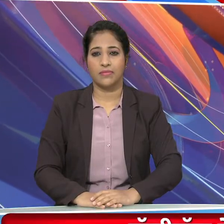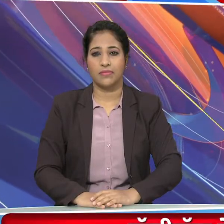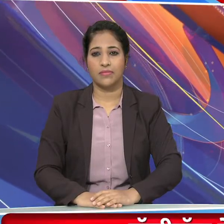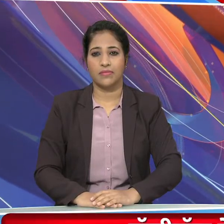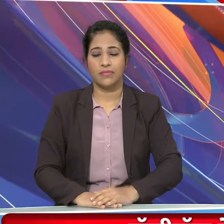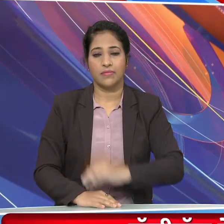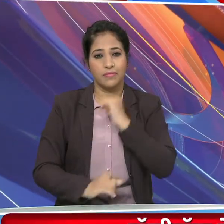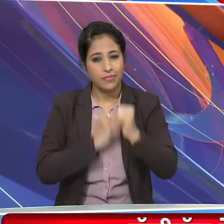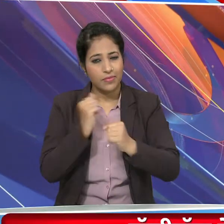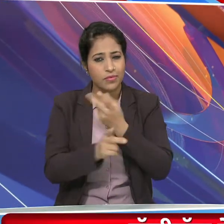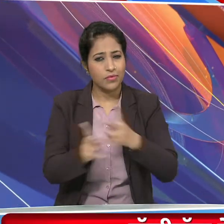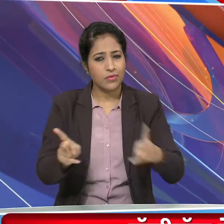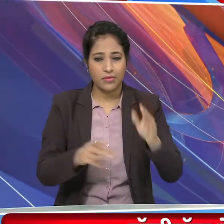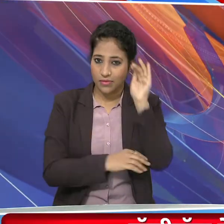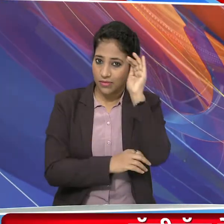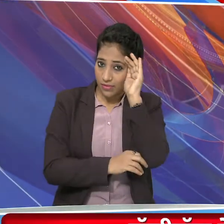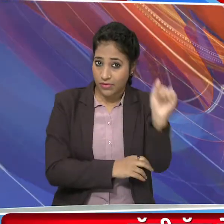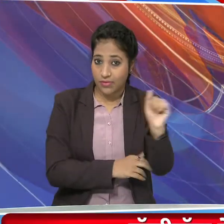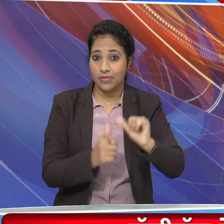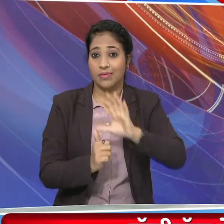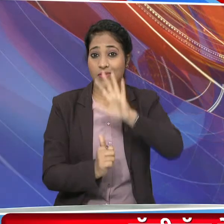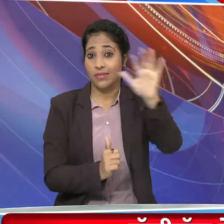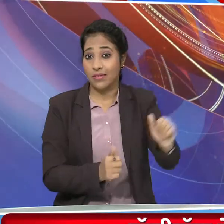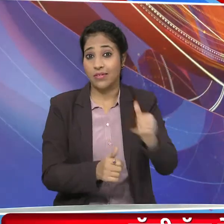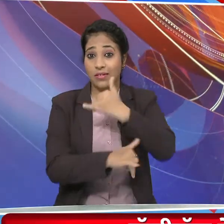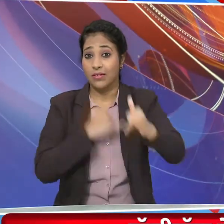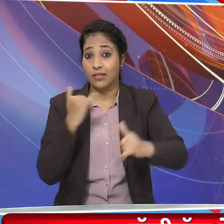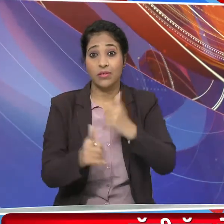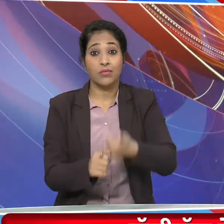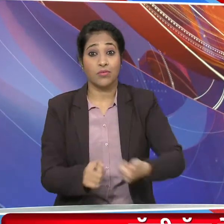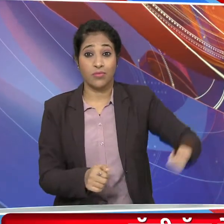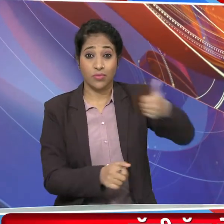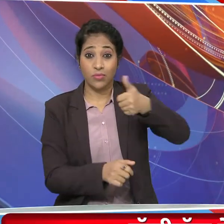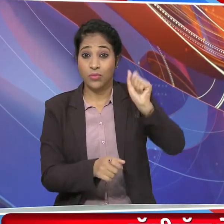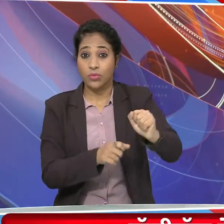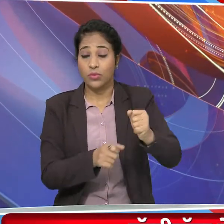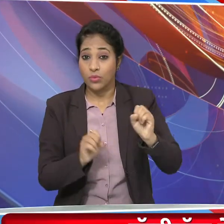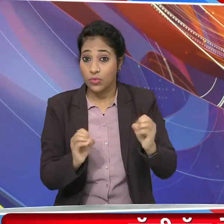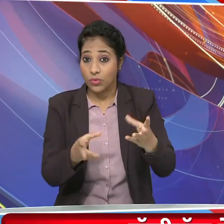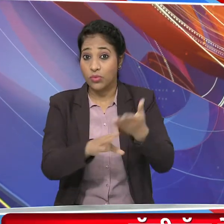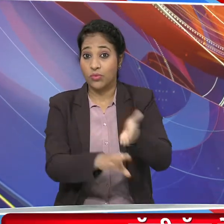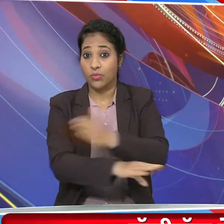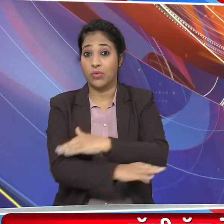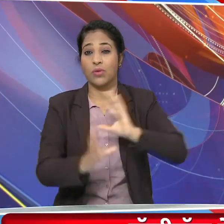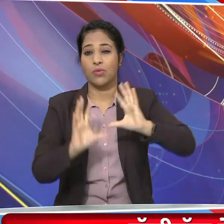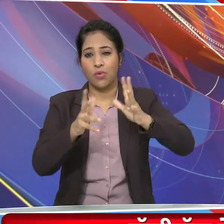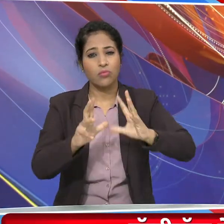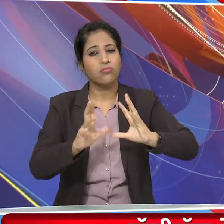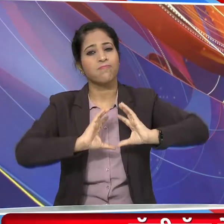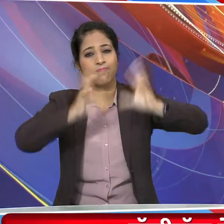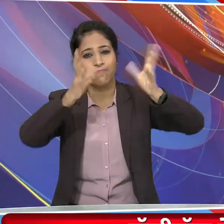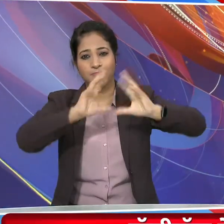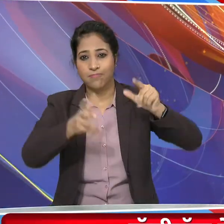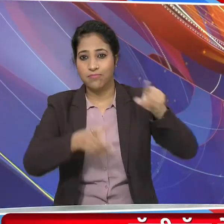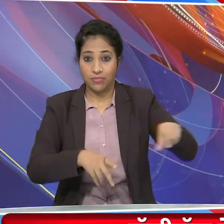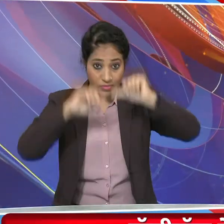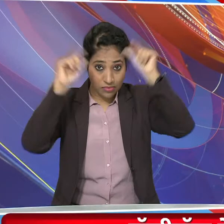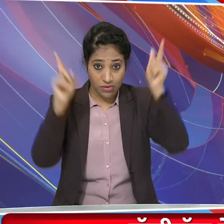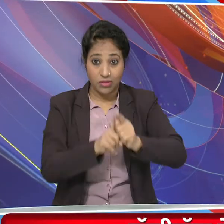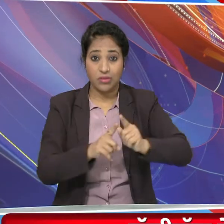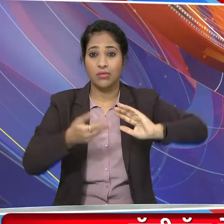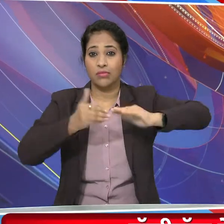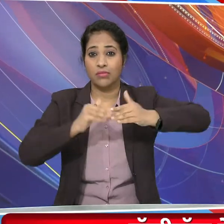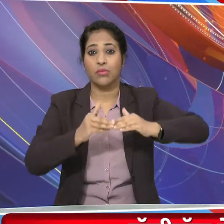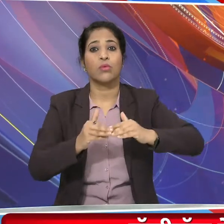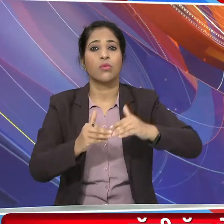और खेल की खबरों में एशियाए खेलों के आधिकारिक आगास से पहले जारी वॉलीबॉल मुकाबले में आज भारत का सामना